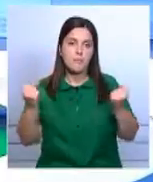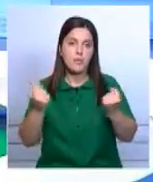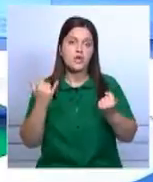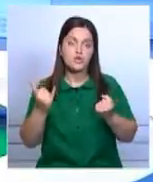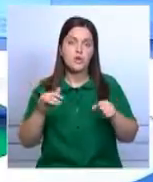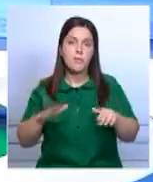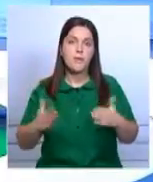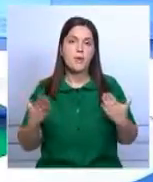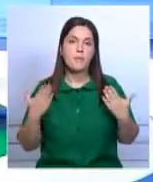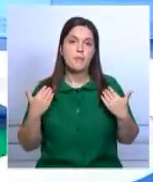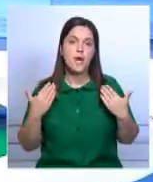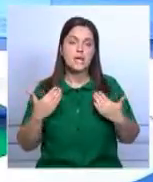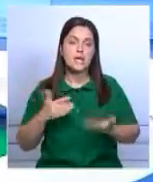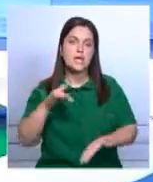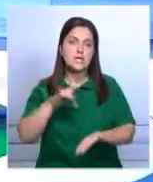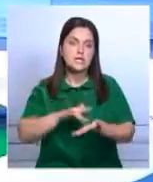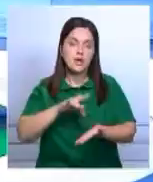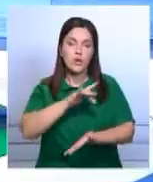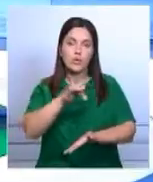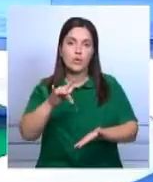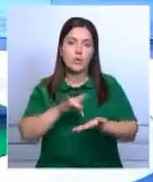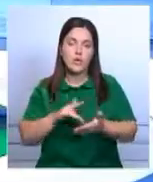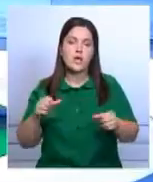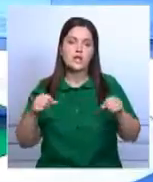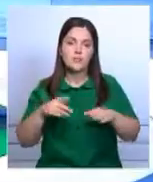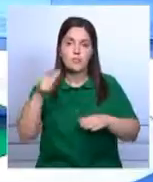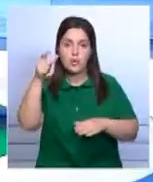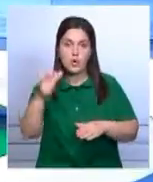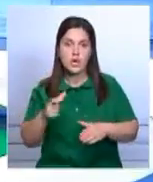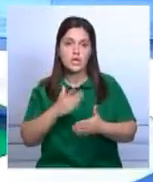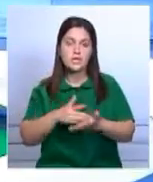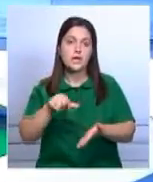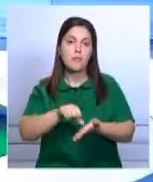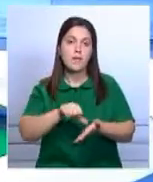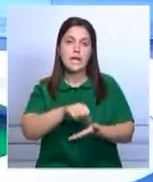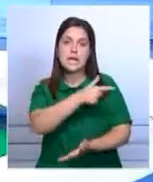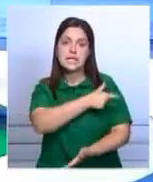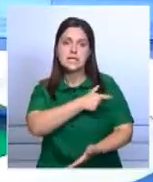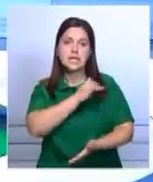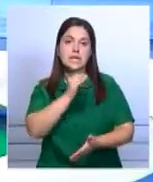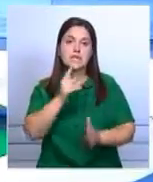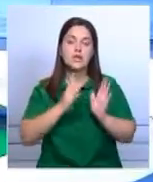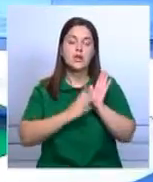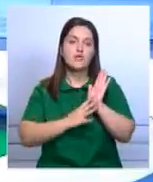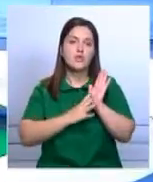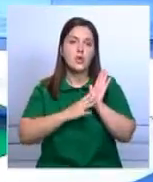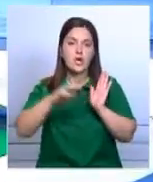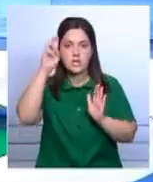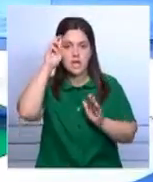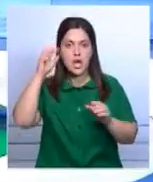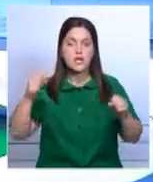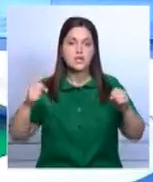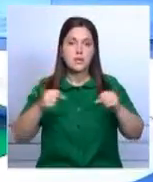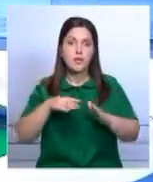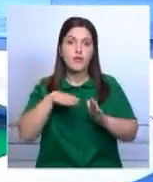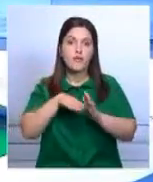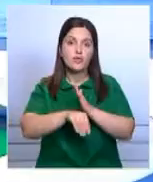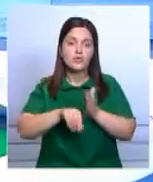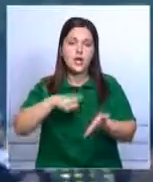в парке мира в центре города собрались десятки тысяч человек, в том числе представители делегаций из более чем 90 стран.